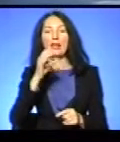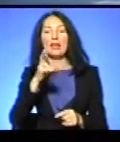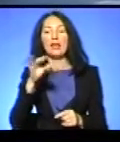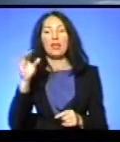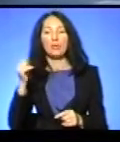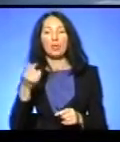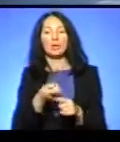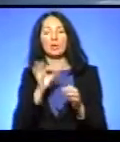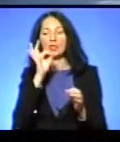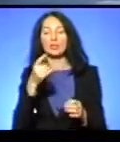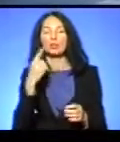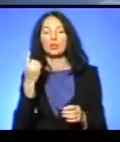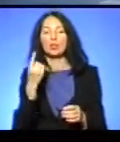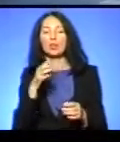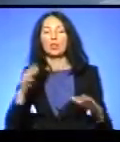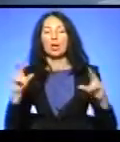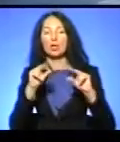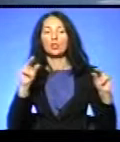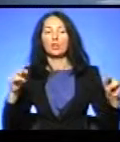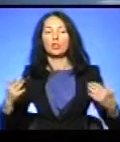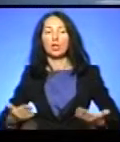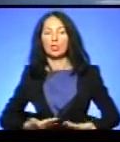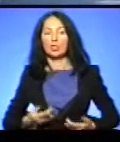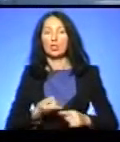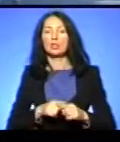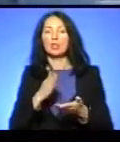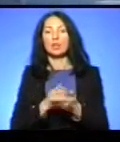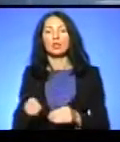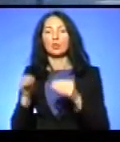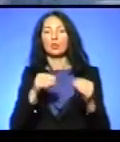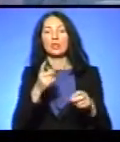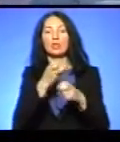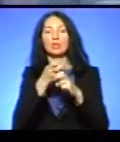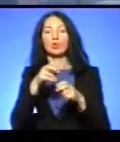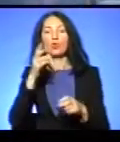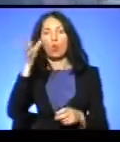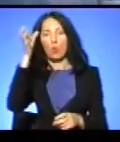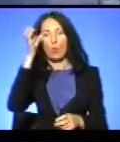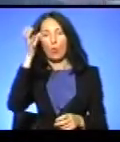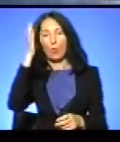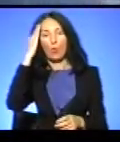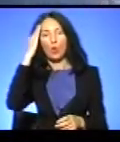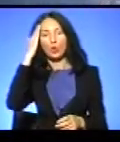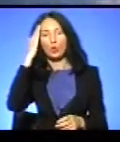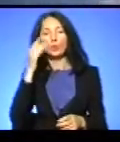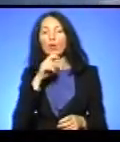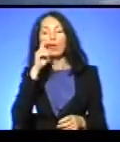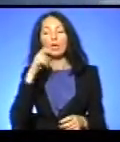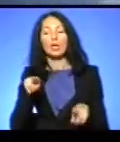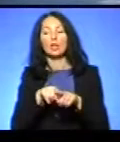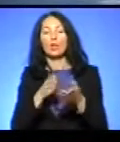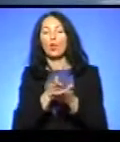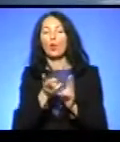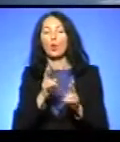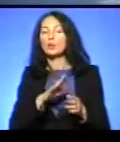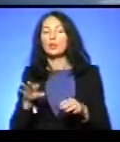– є трансплантація кісткового мозку. Так, як в Україні її не проводять, то шукай пошуку собі за